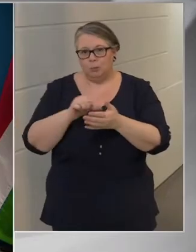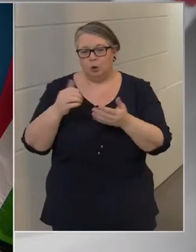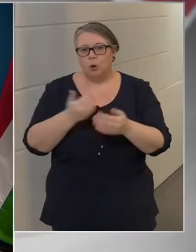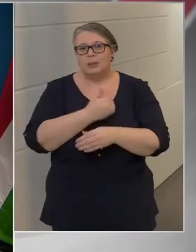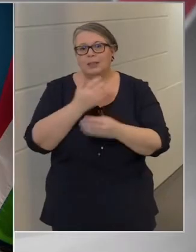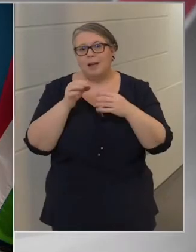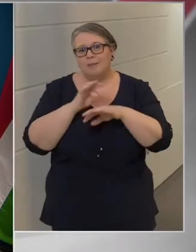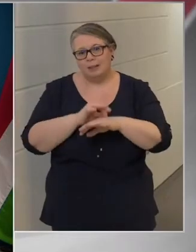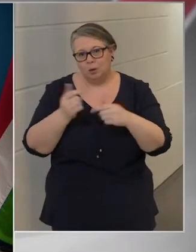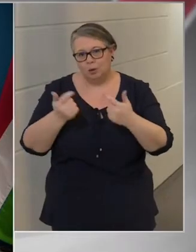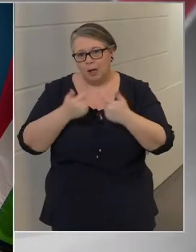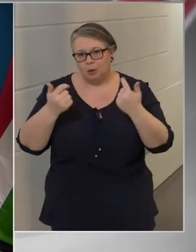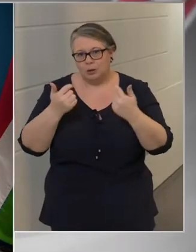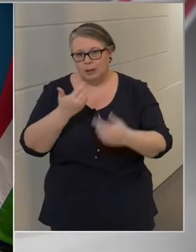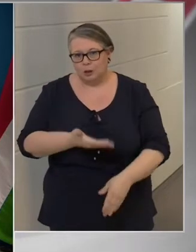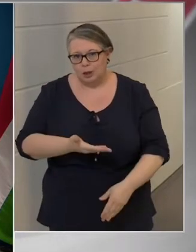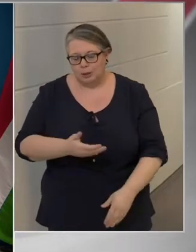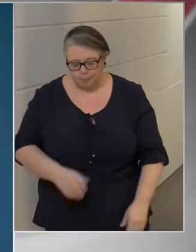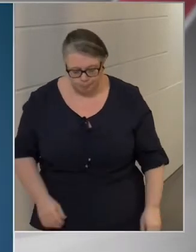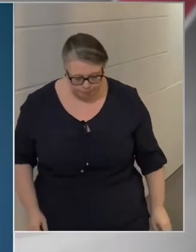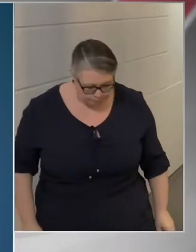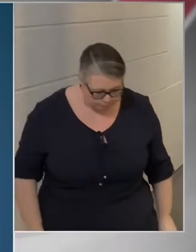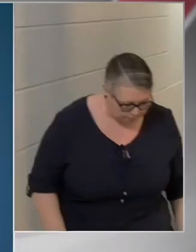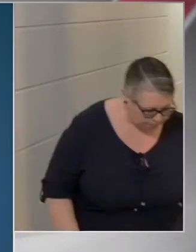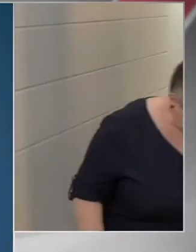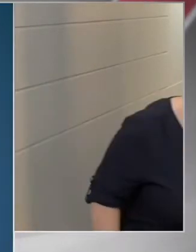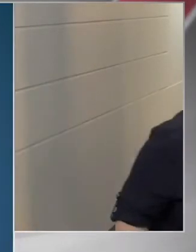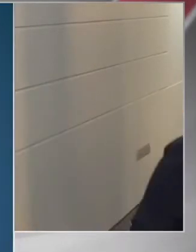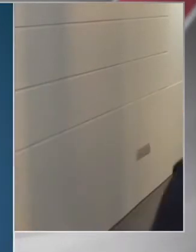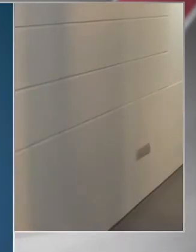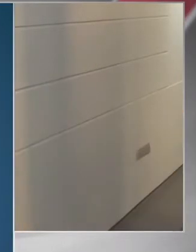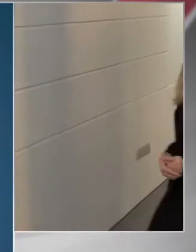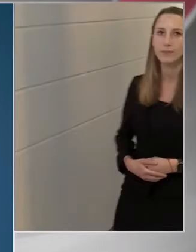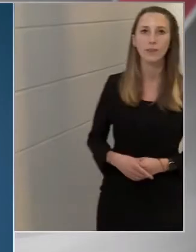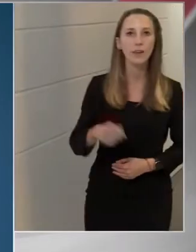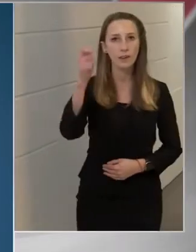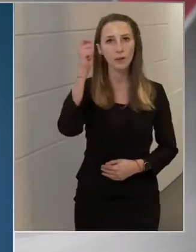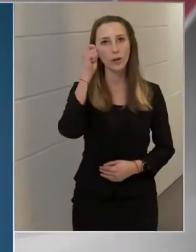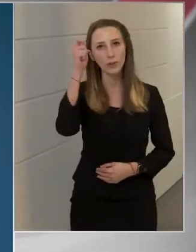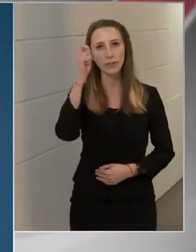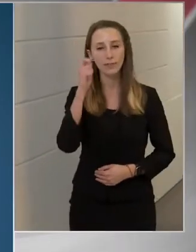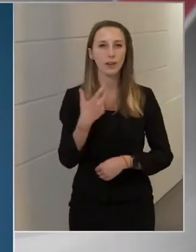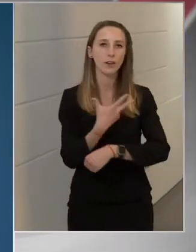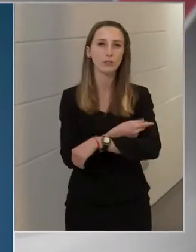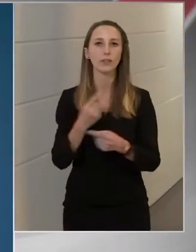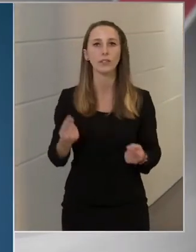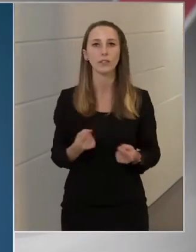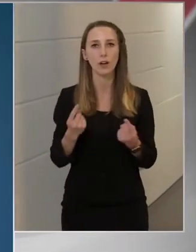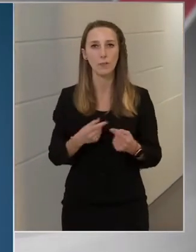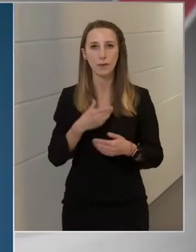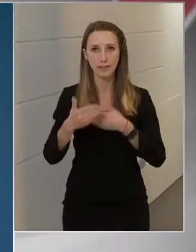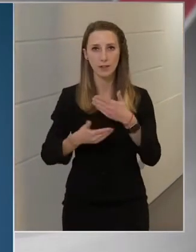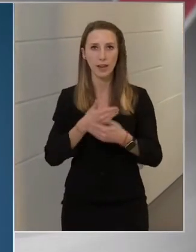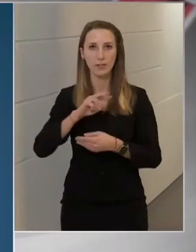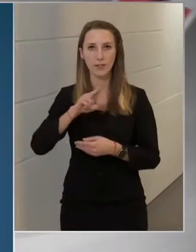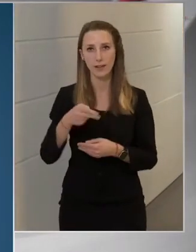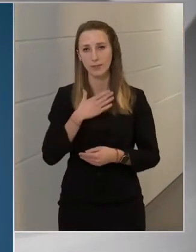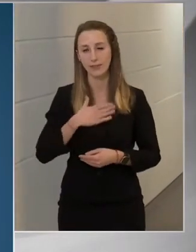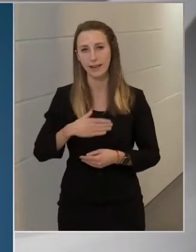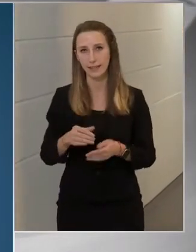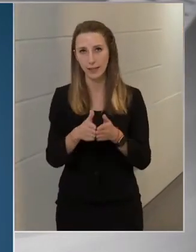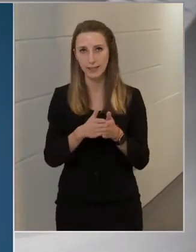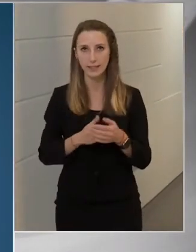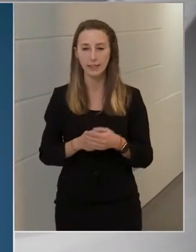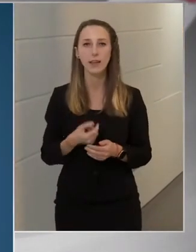osztályvezetőjének tájékoztatását. Jó napot kívánok! Az oltási kampány zajlására szeretném kezdeni.